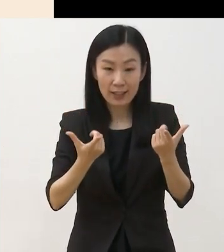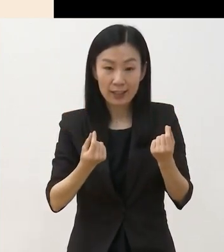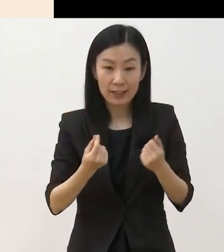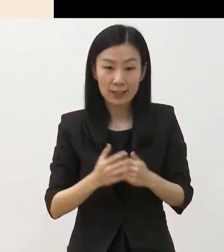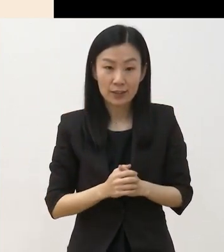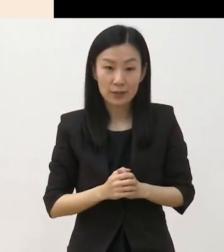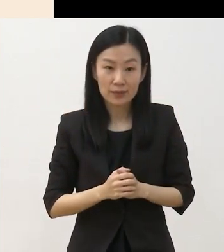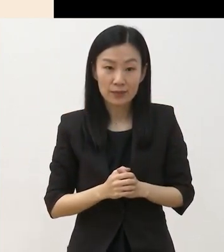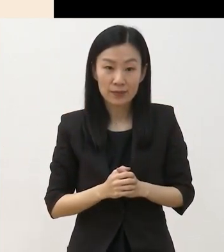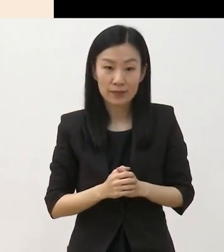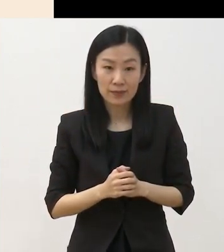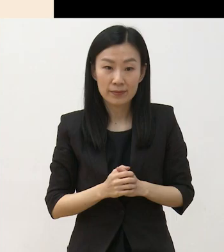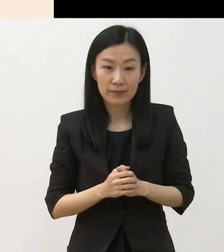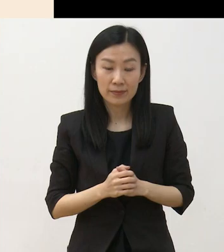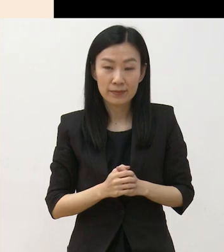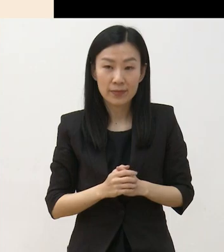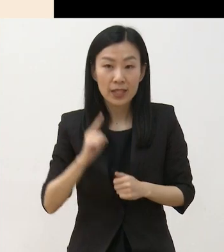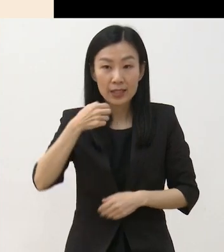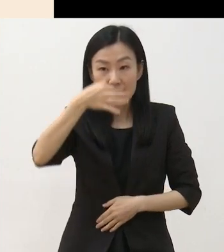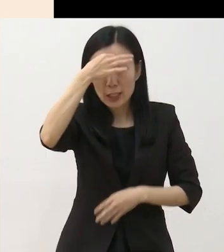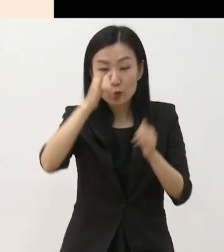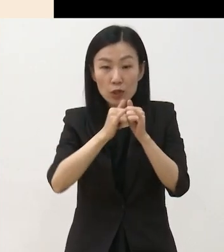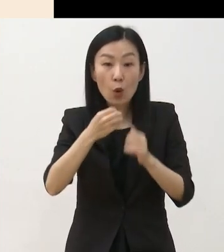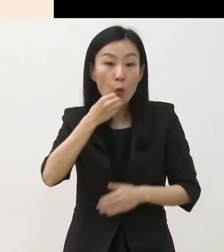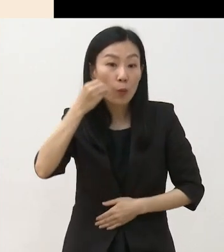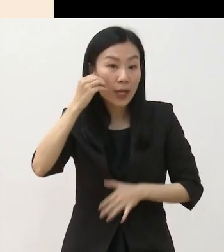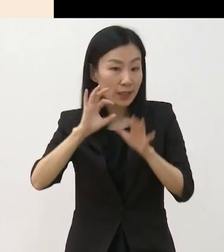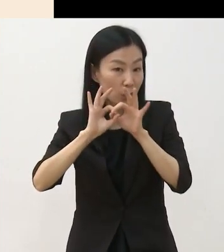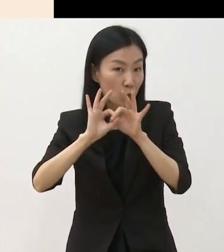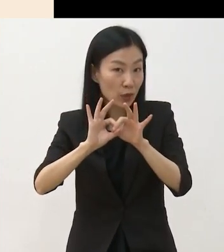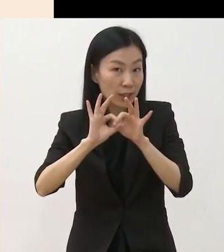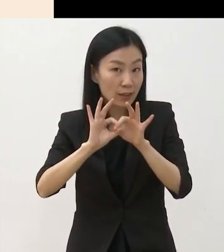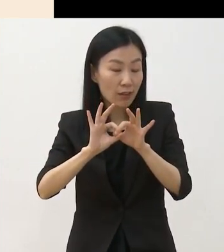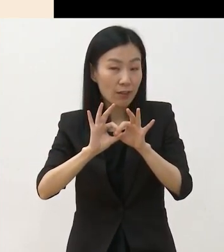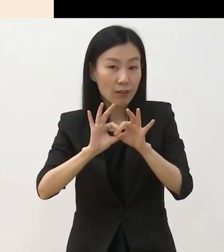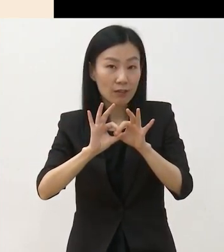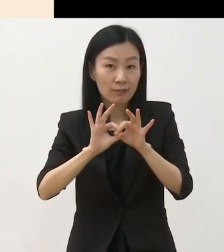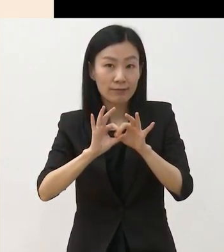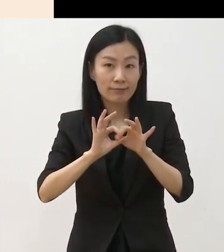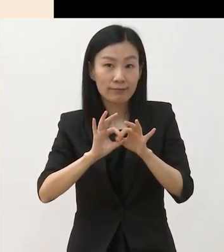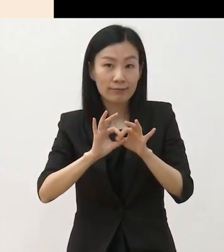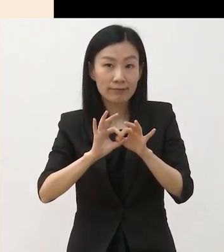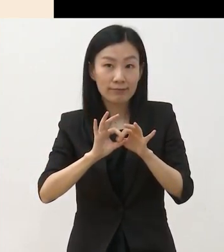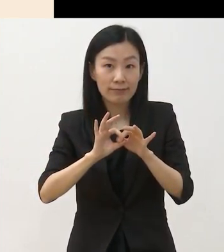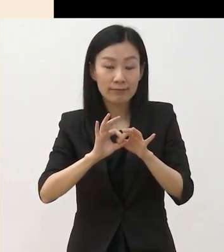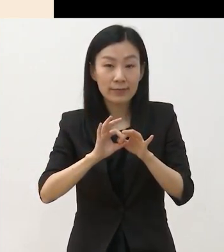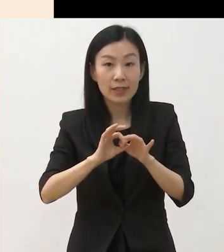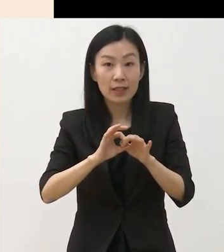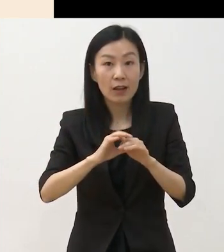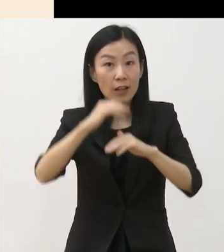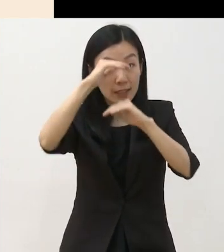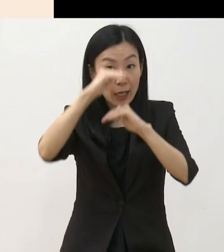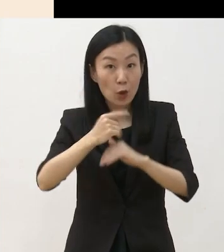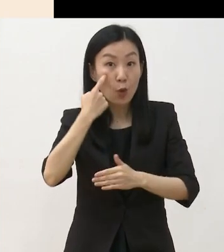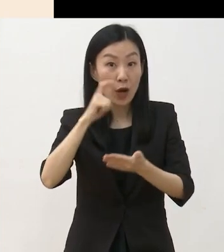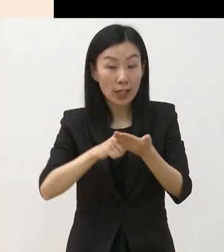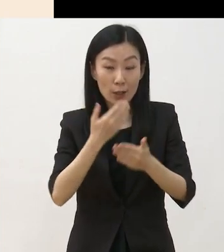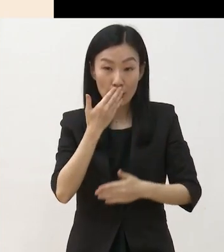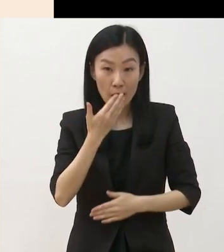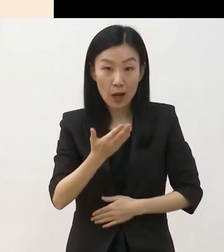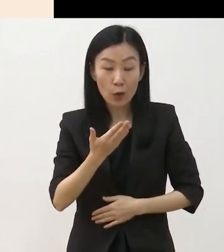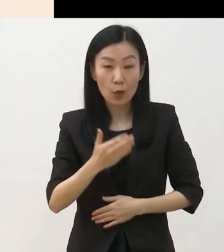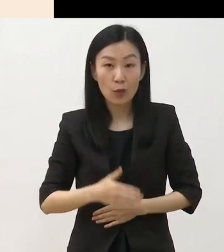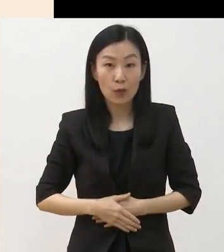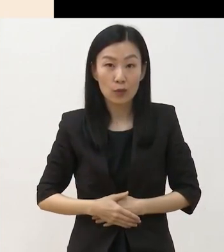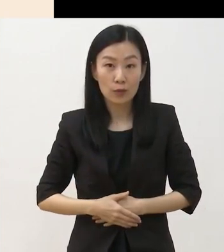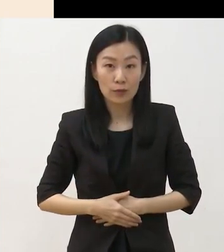예술위 홈페이지를 통해 계략적인 내용 확인이 가능하고요 공모가